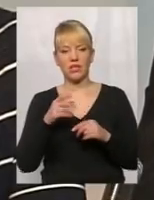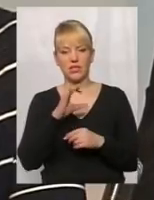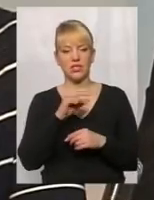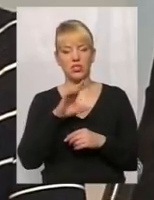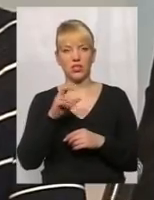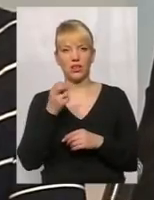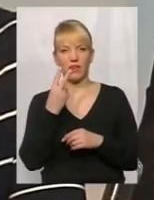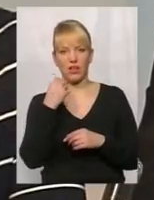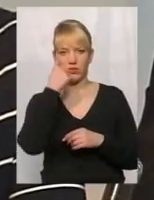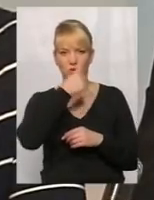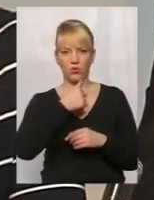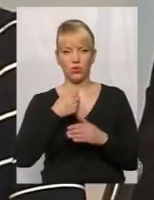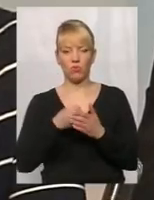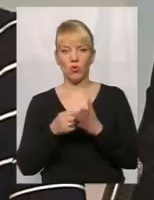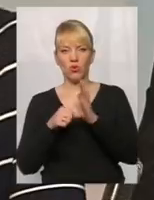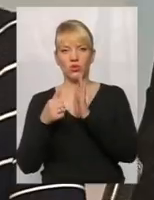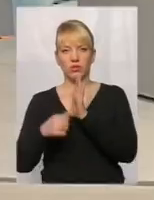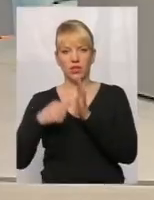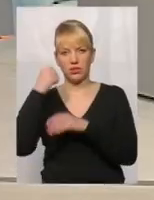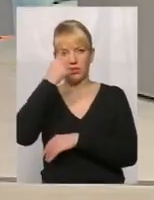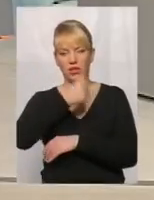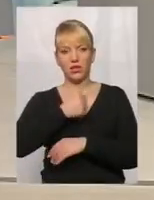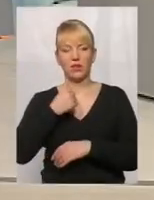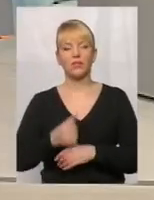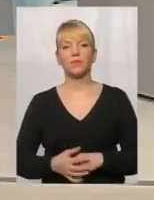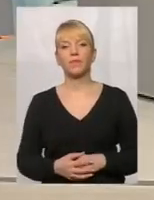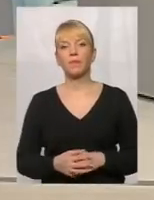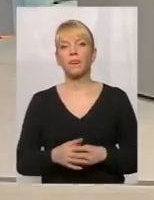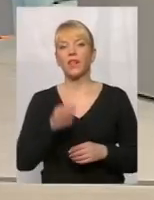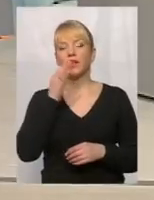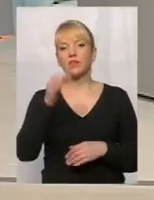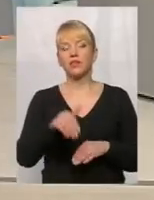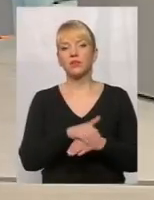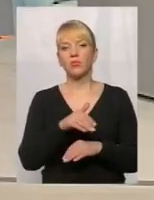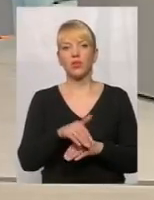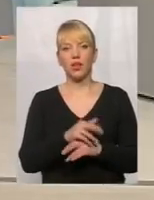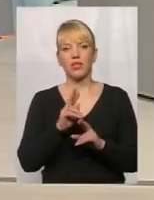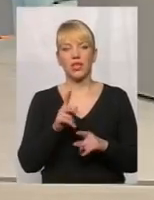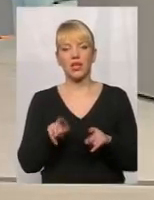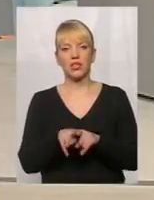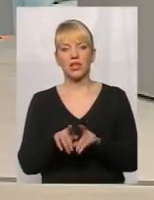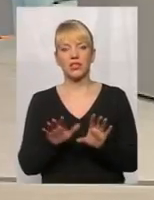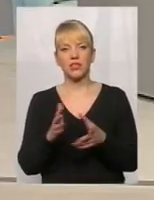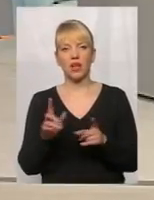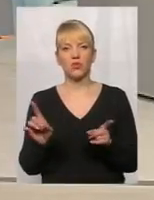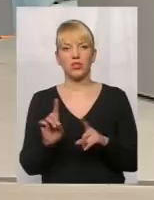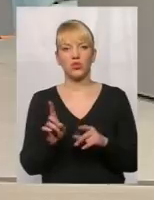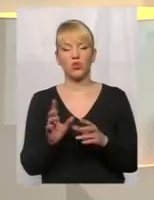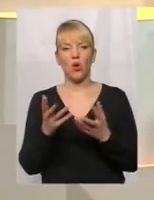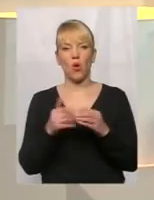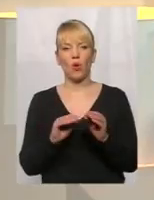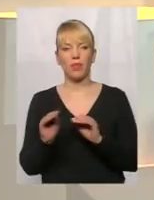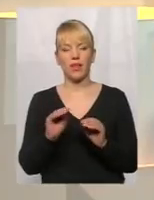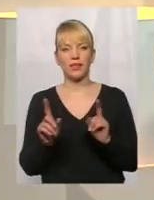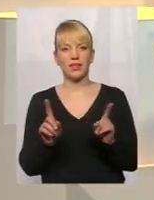1 грудня 2016 року. Скажіть, будь ласка, як так сталося, що обладнання,